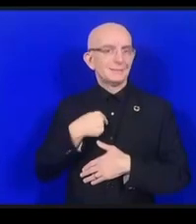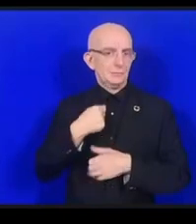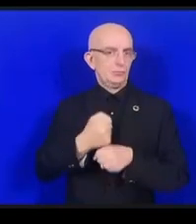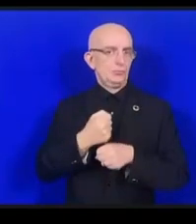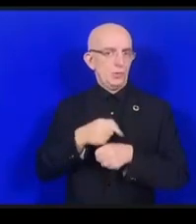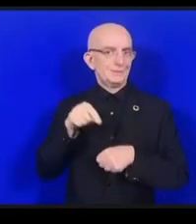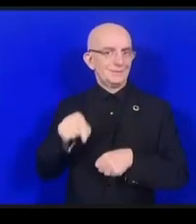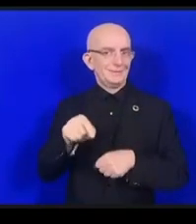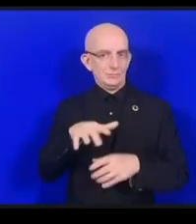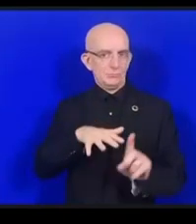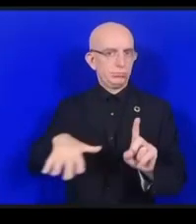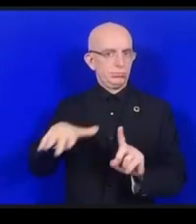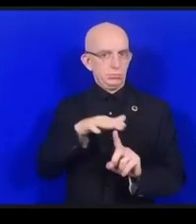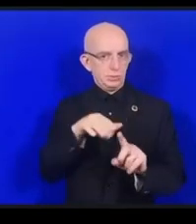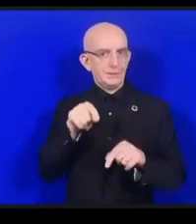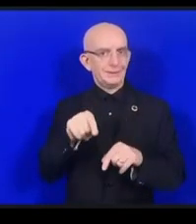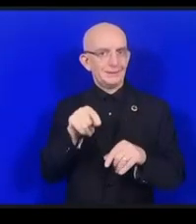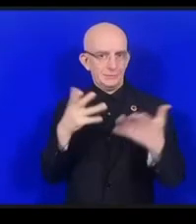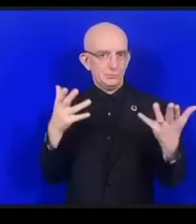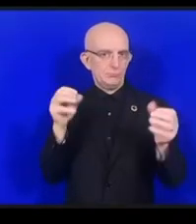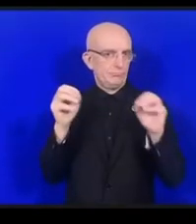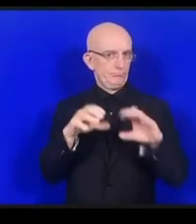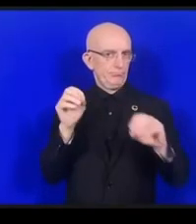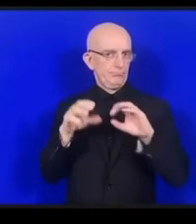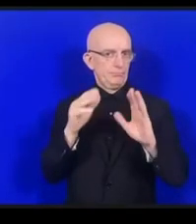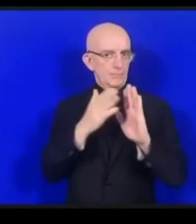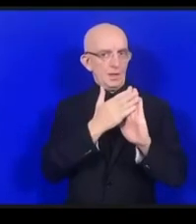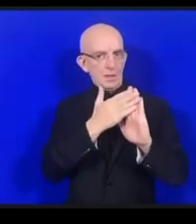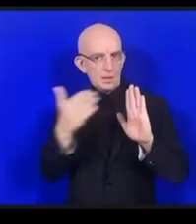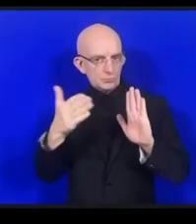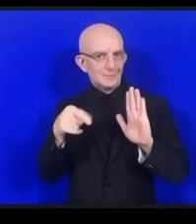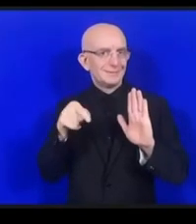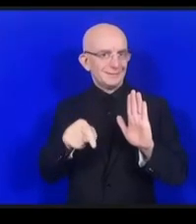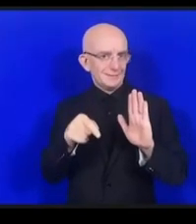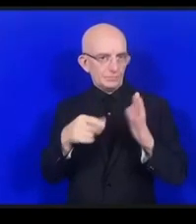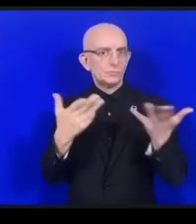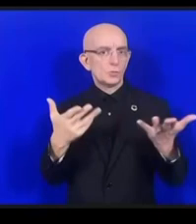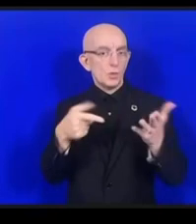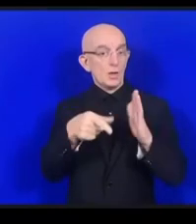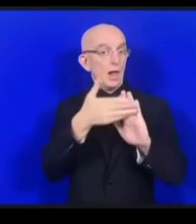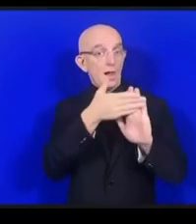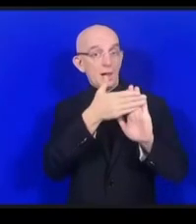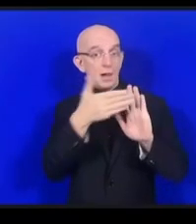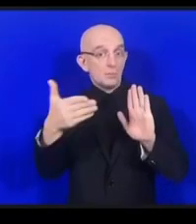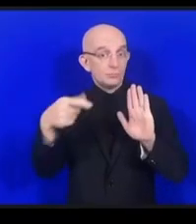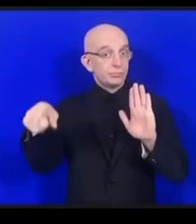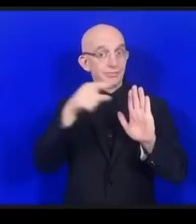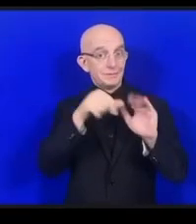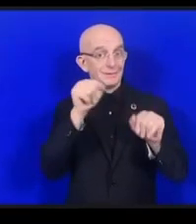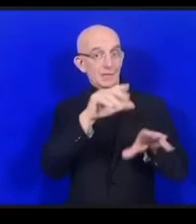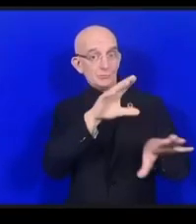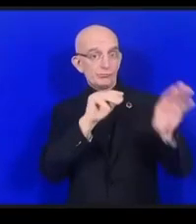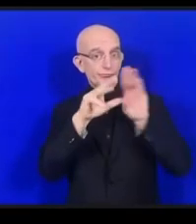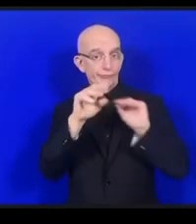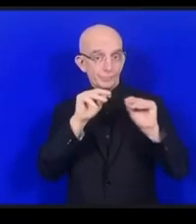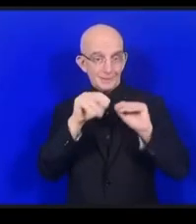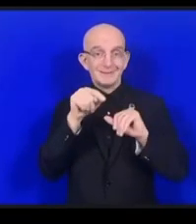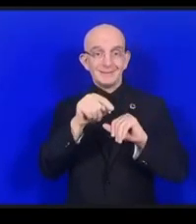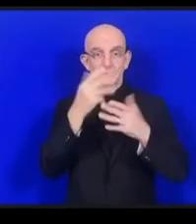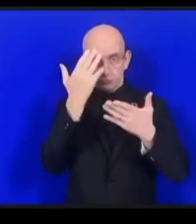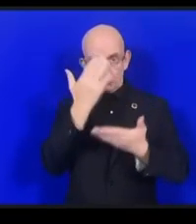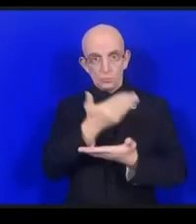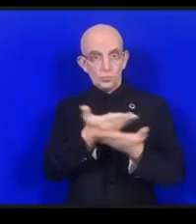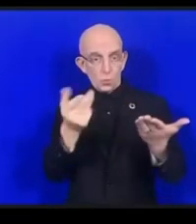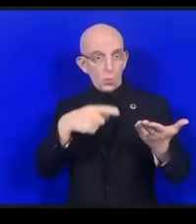意識の啓発に取り組んでいます特に公共アクセスということに関してですそして